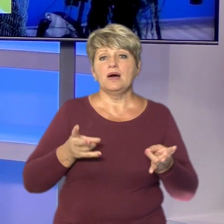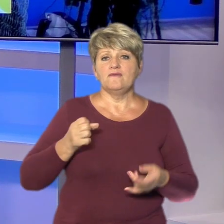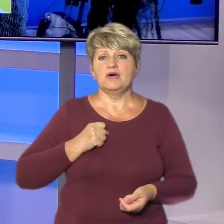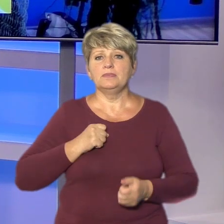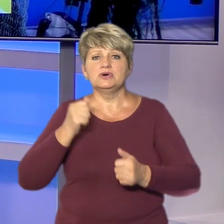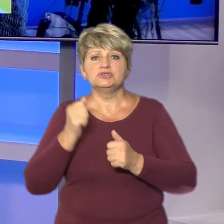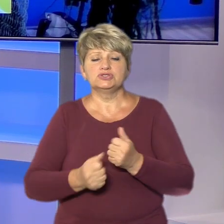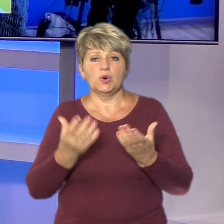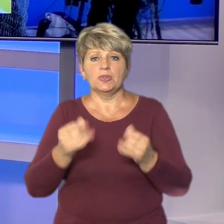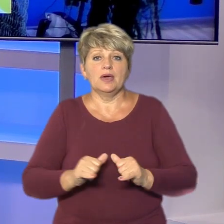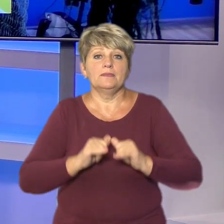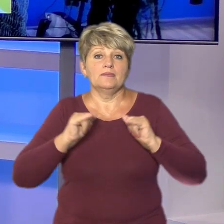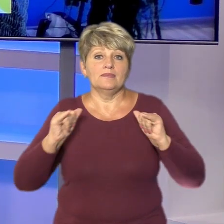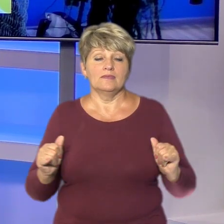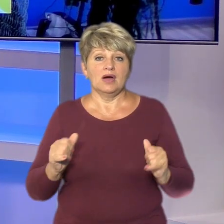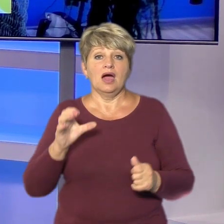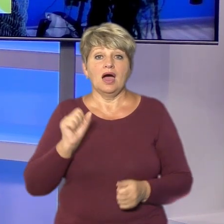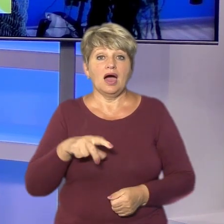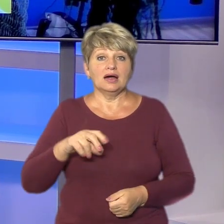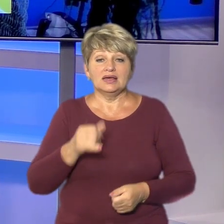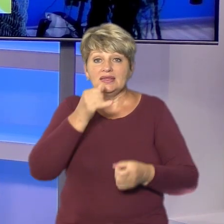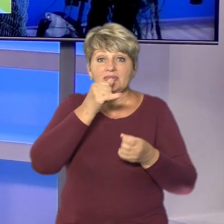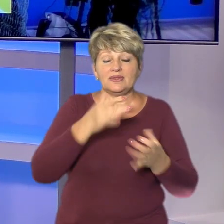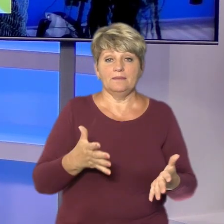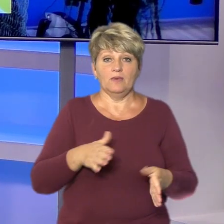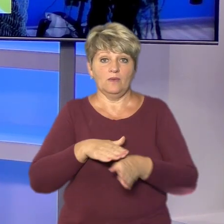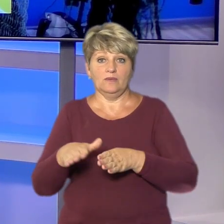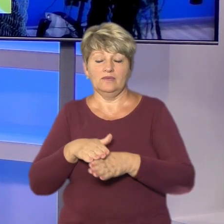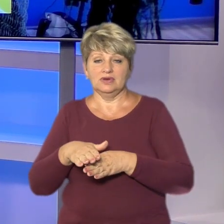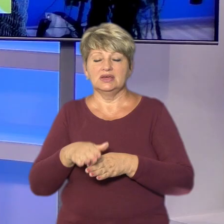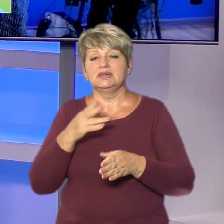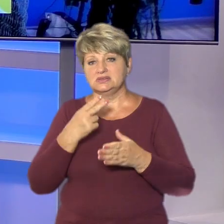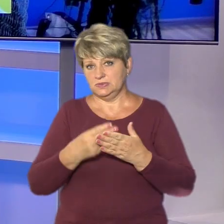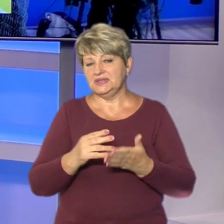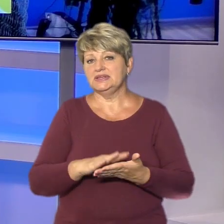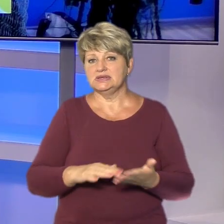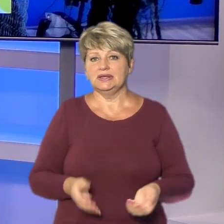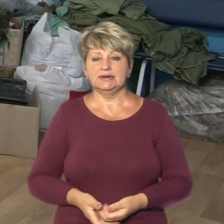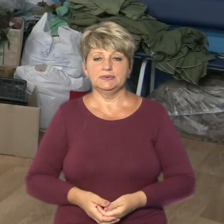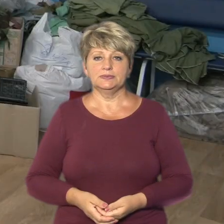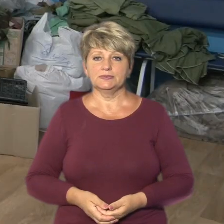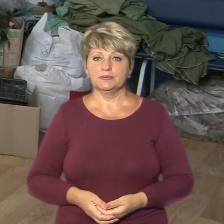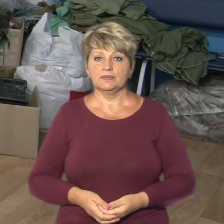щодень збільшується, але закрити їх фізично не можуть. Більше у сюжеті Тетяни Зозулі.